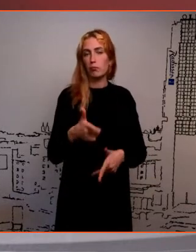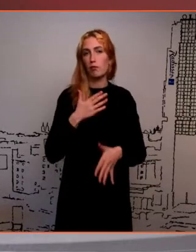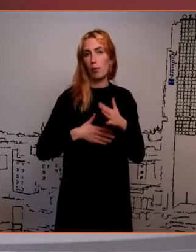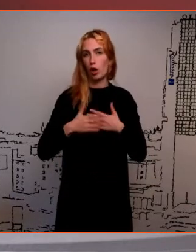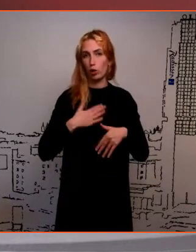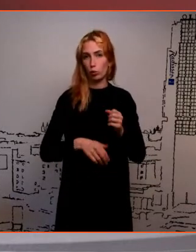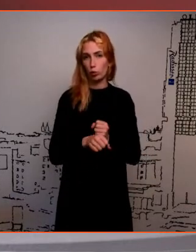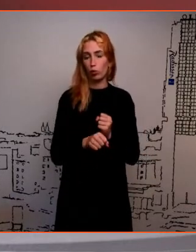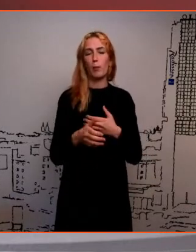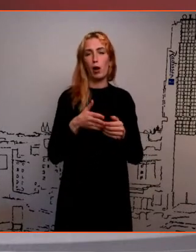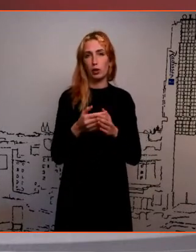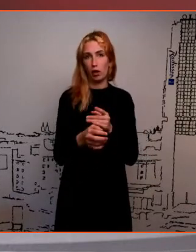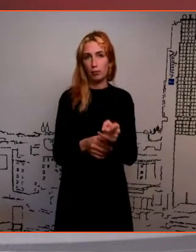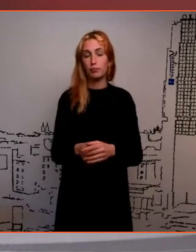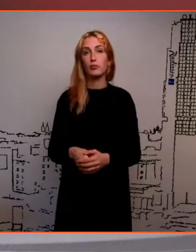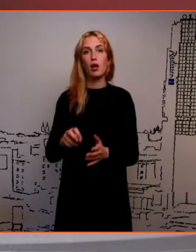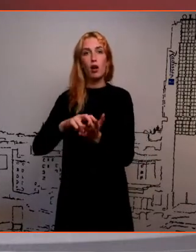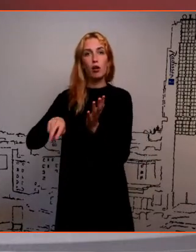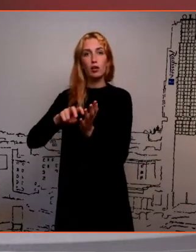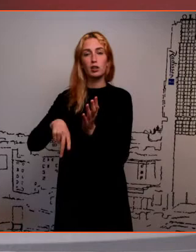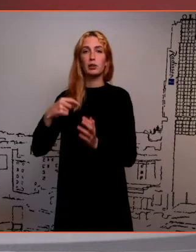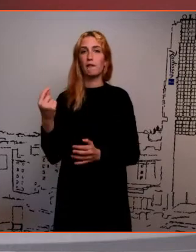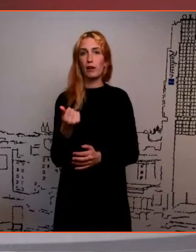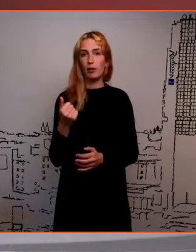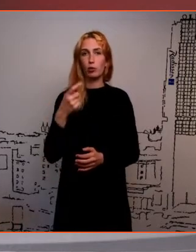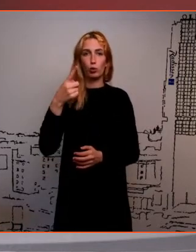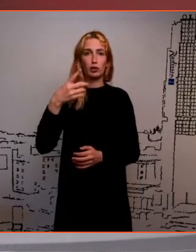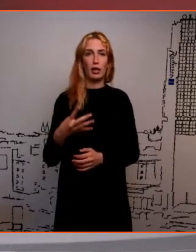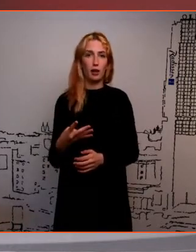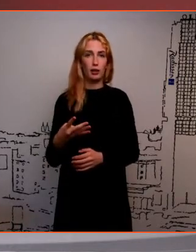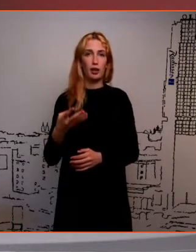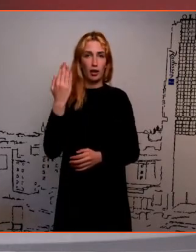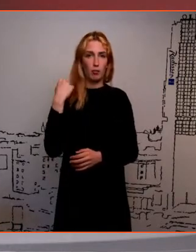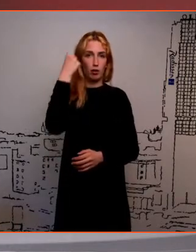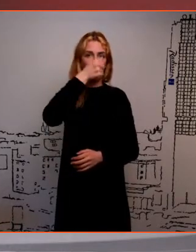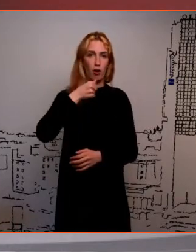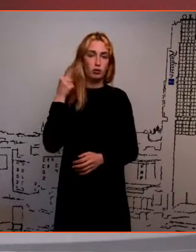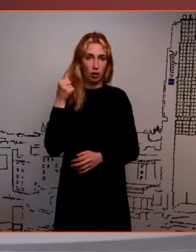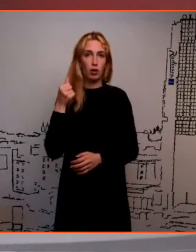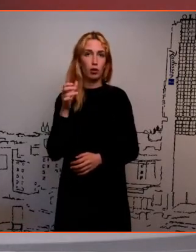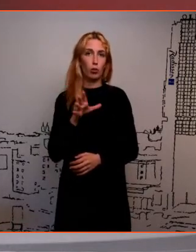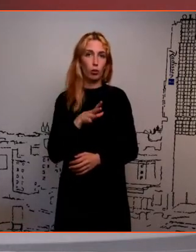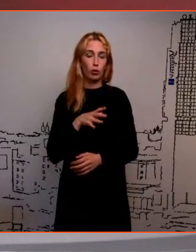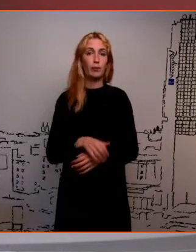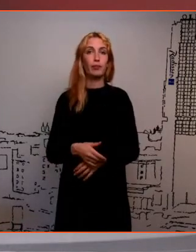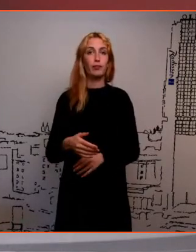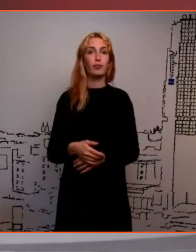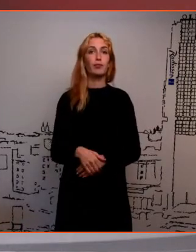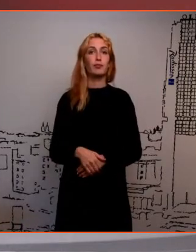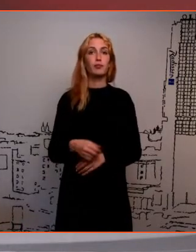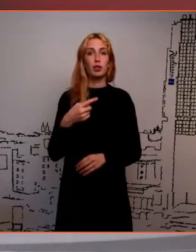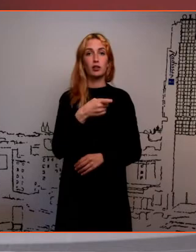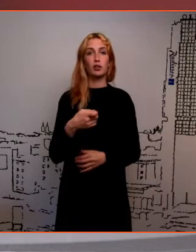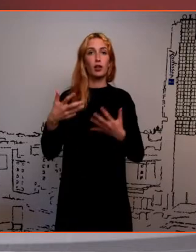Katkestamisi ja ütleb Moonik on üsna vähe, neljandik, eelmisel aastal sisseastuhetest. Eelmise aasta on me, et järgi